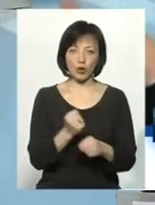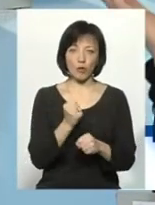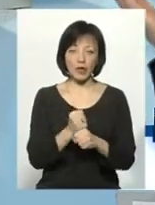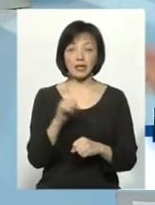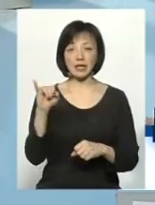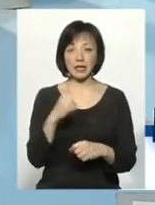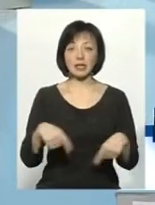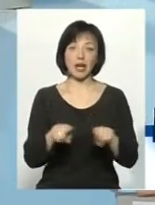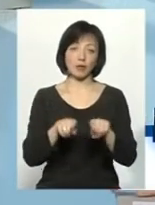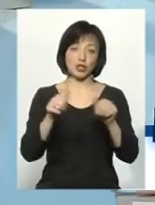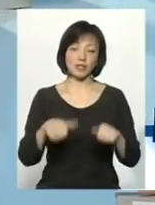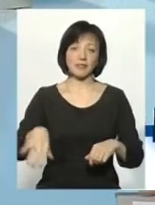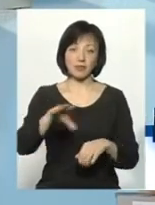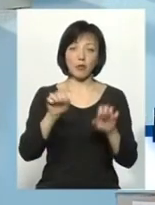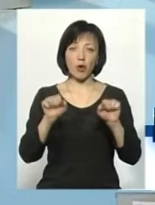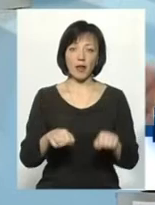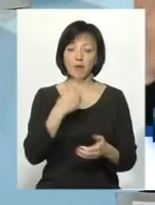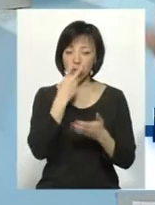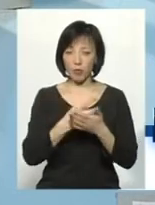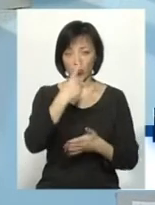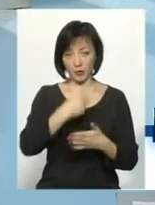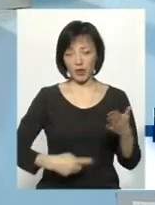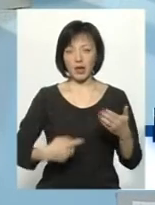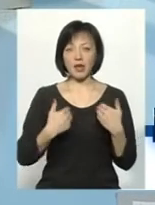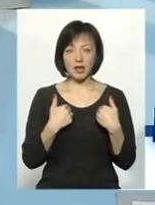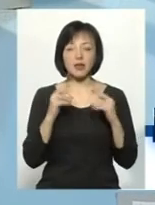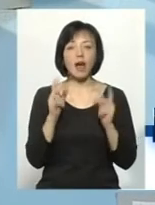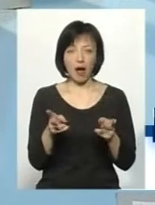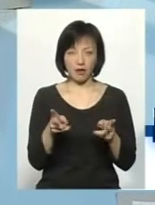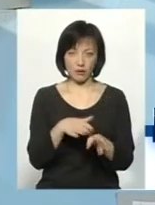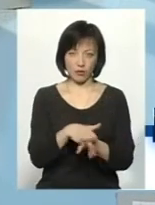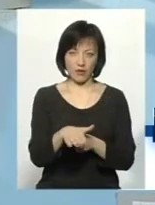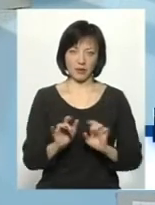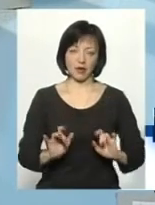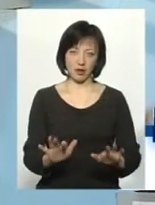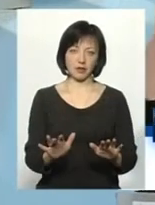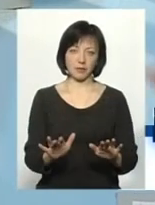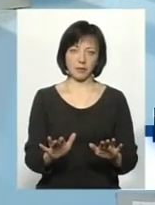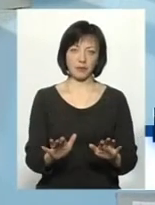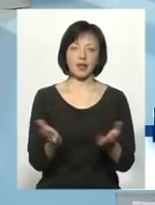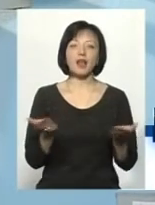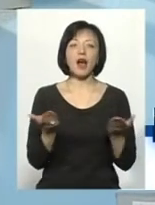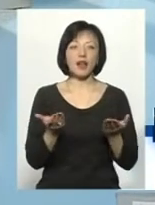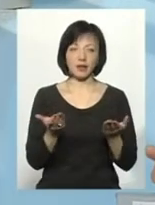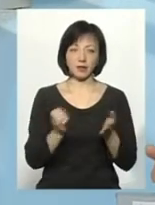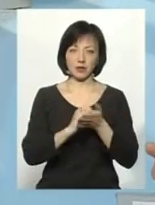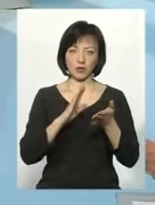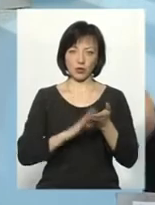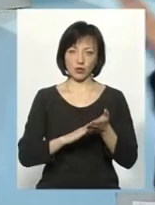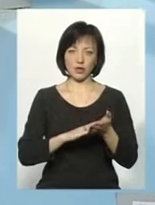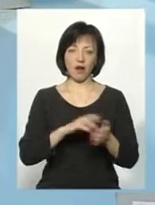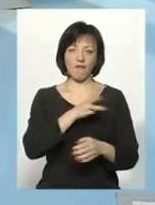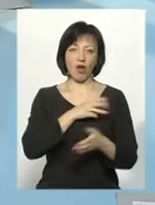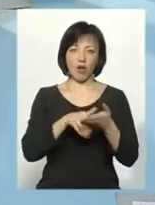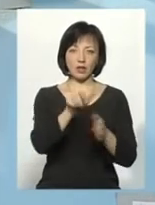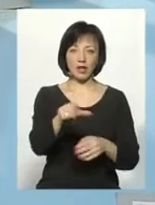І таким чином всі навіть могли би переконатися, як відбувається акція, яким чином реєструються волонтери,